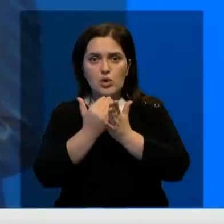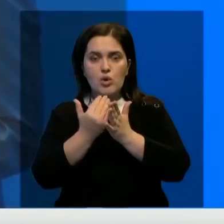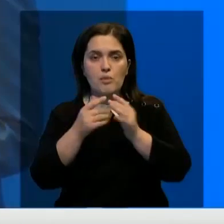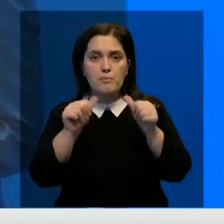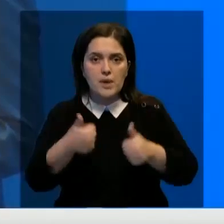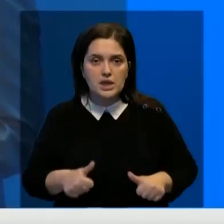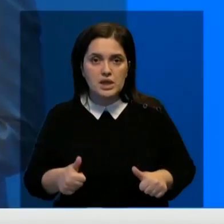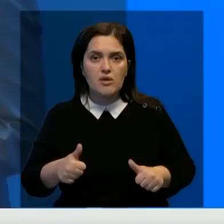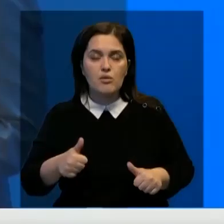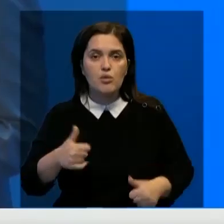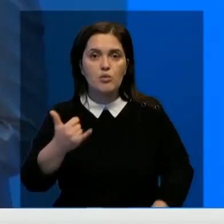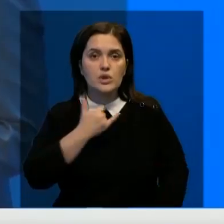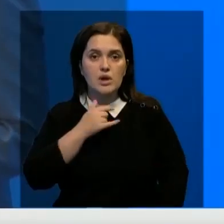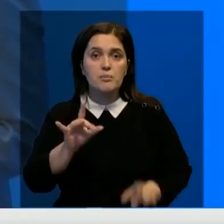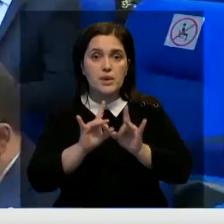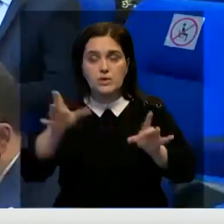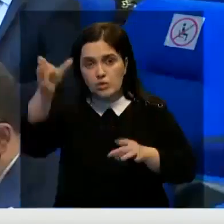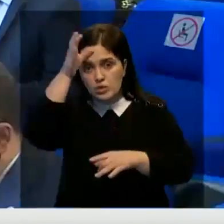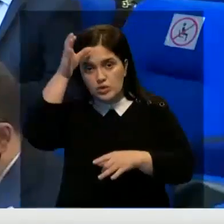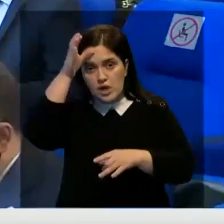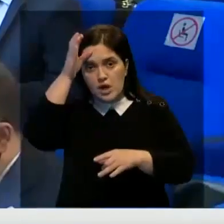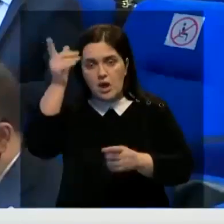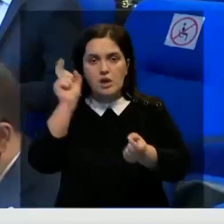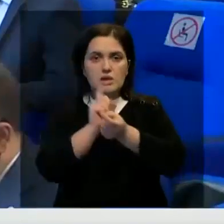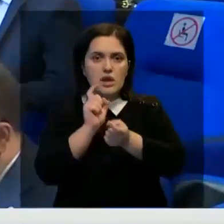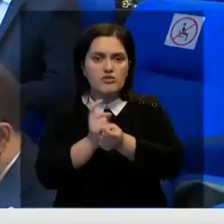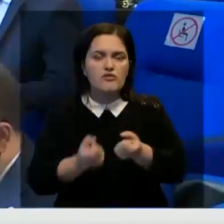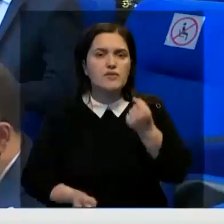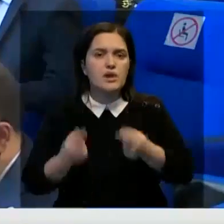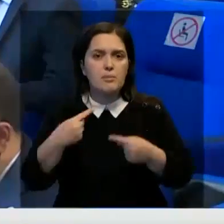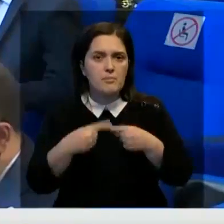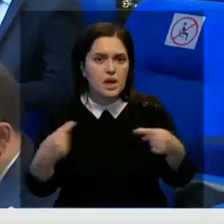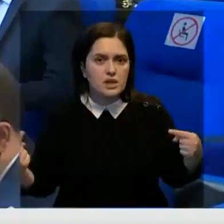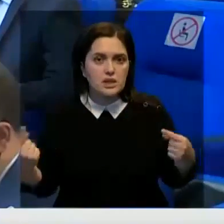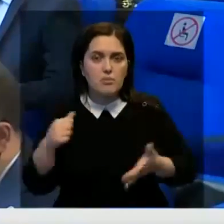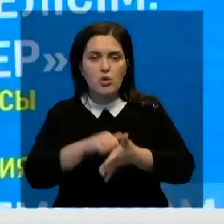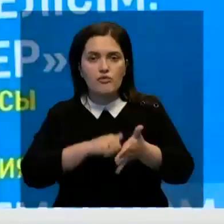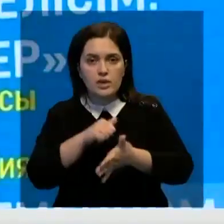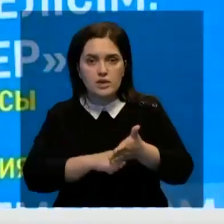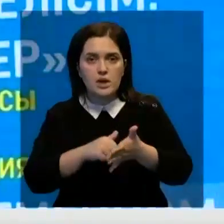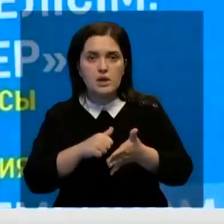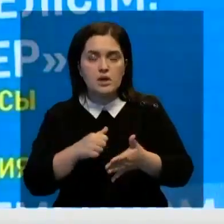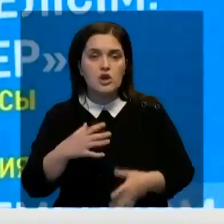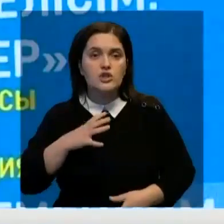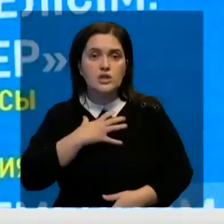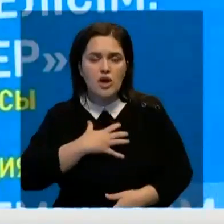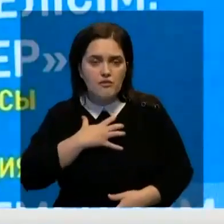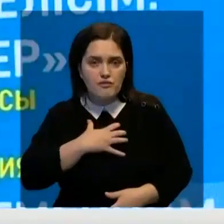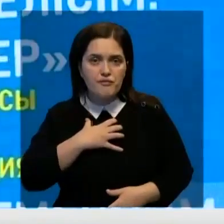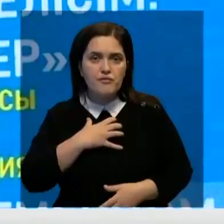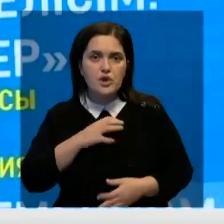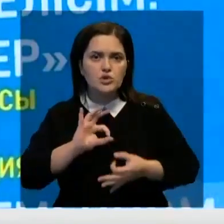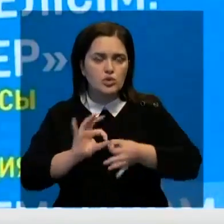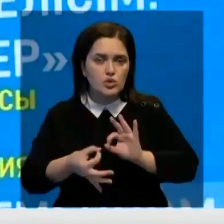модели, сформированной в нашей стране. По словам ученых, этнополитические конфликты, возникающие по различным поводам в мире, являются самыми